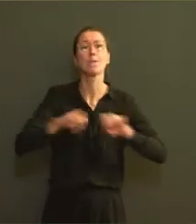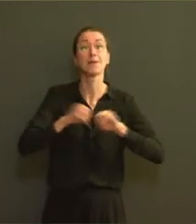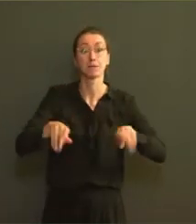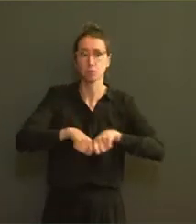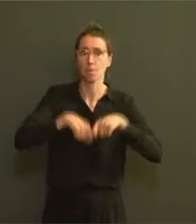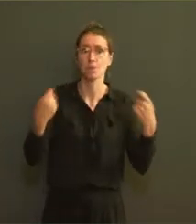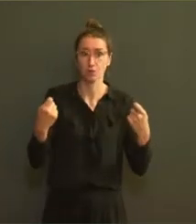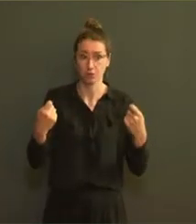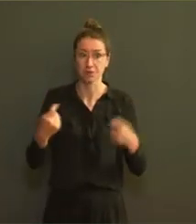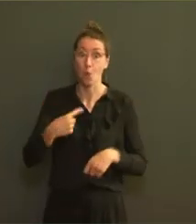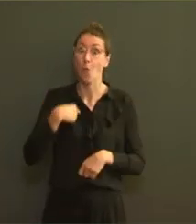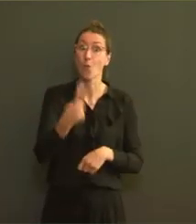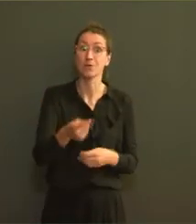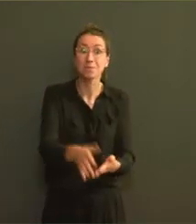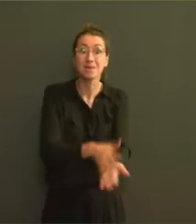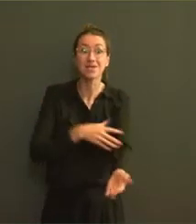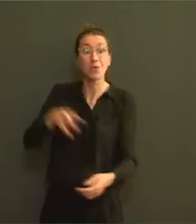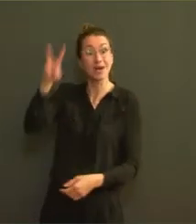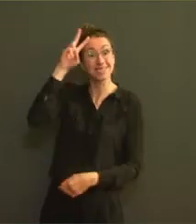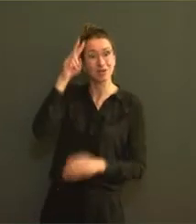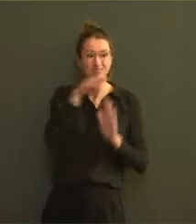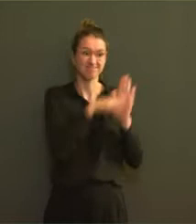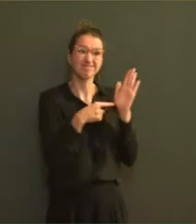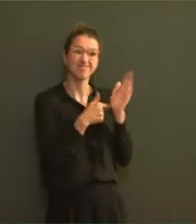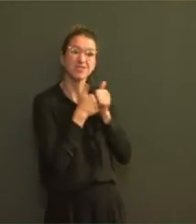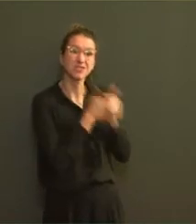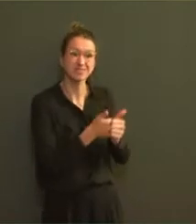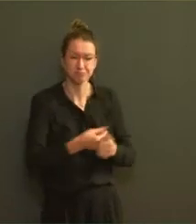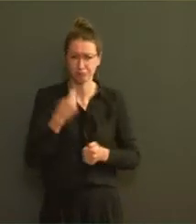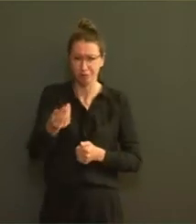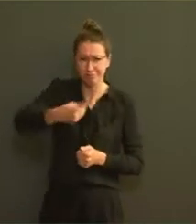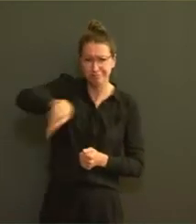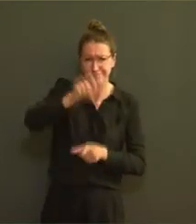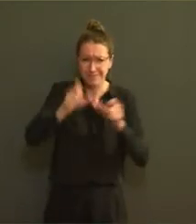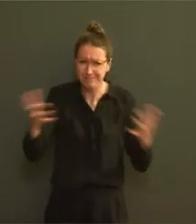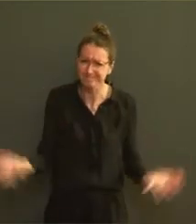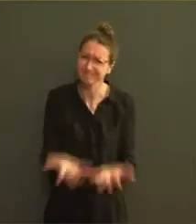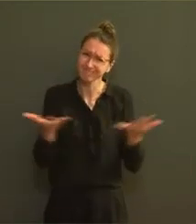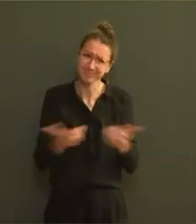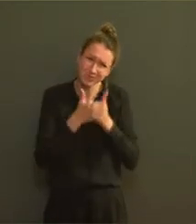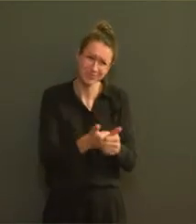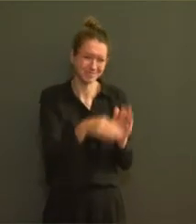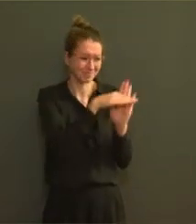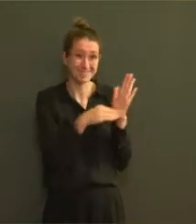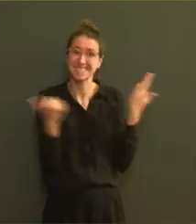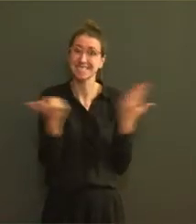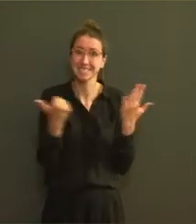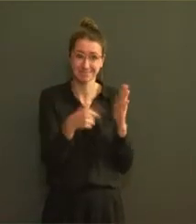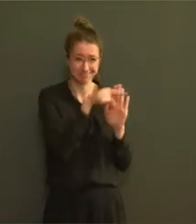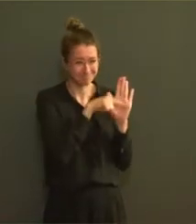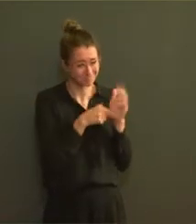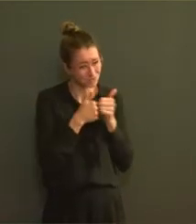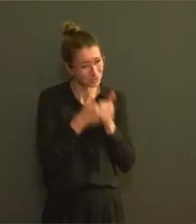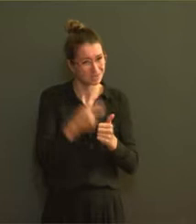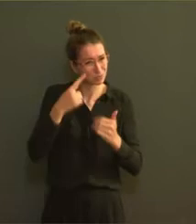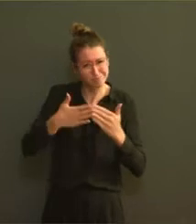encourager tous les Belges à continuer à suivre les six règles d'or et surtout à tenir bon. Le Covid-19 est toujours présent